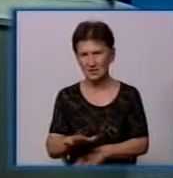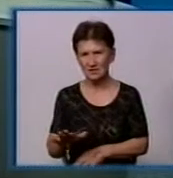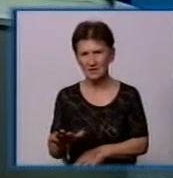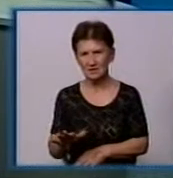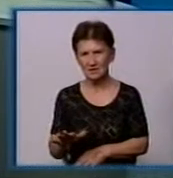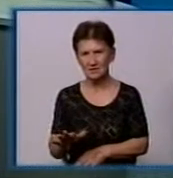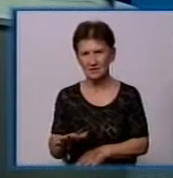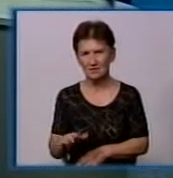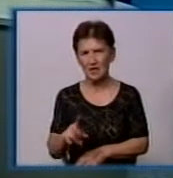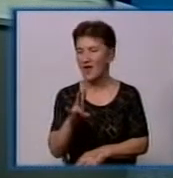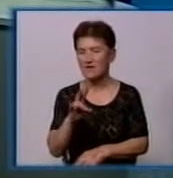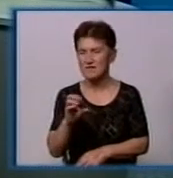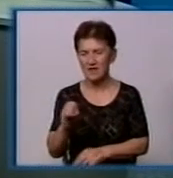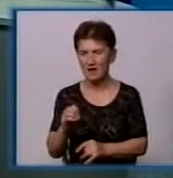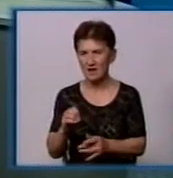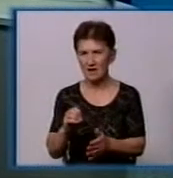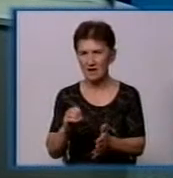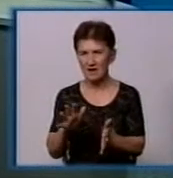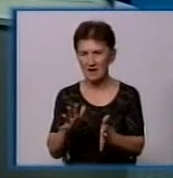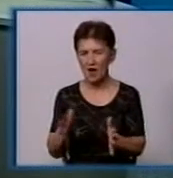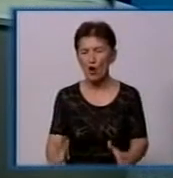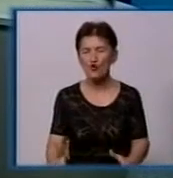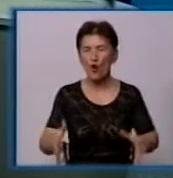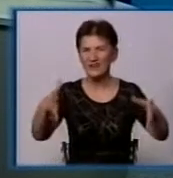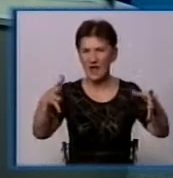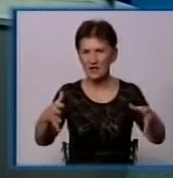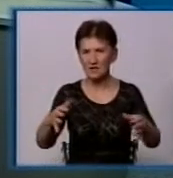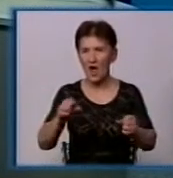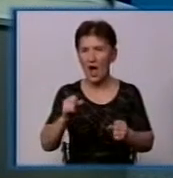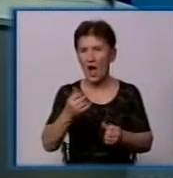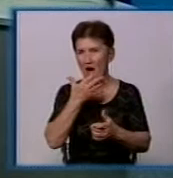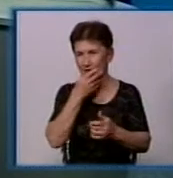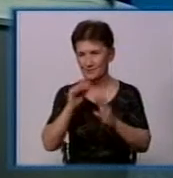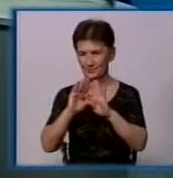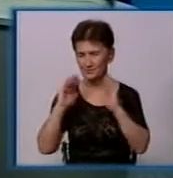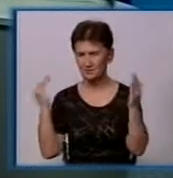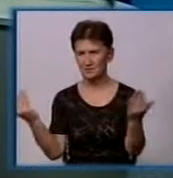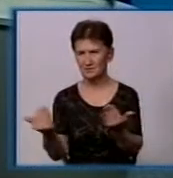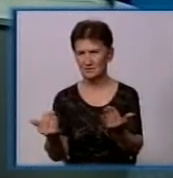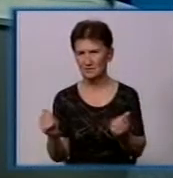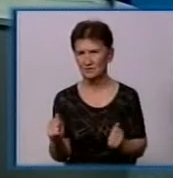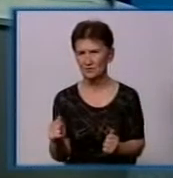контейнерів, а улучшення естетичного віду міста, благоустрою міста.